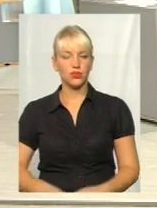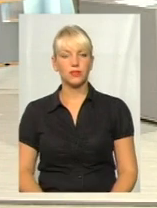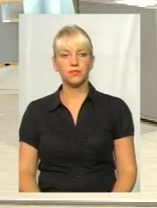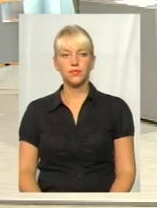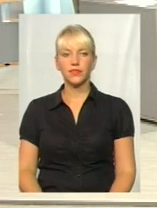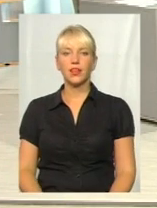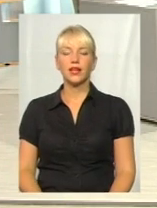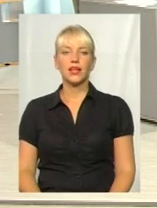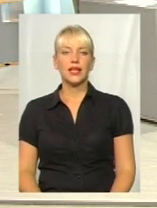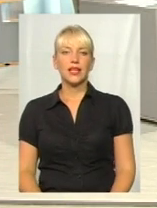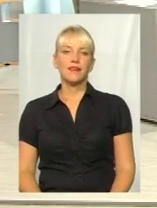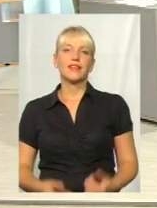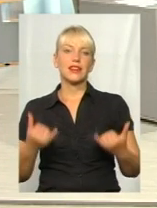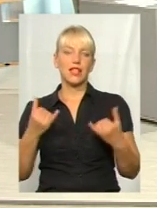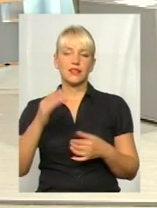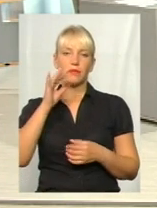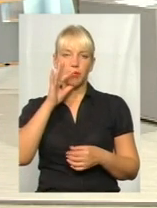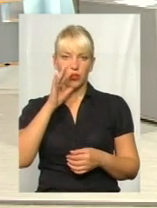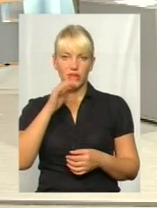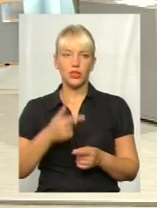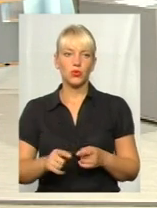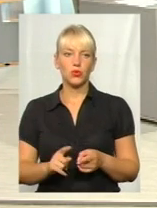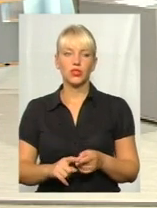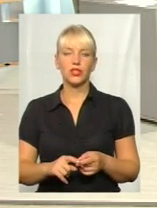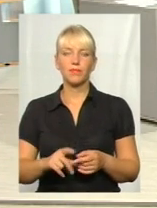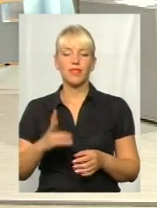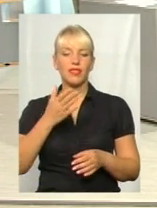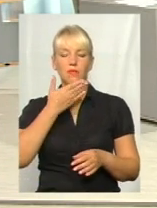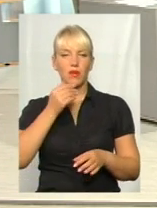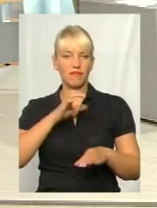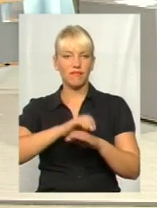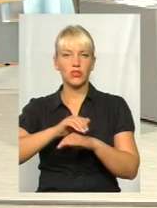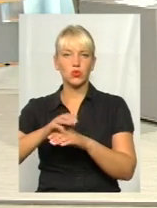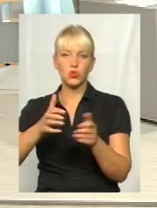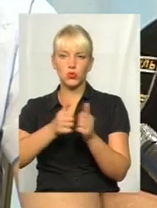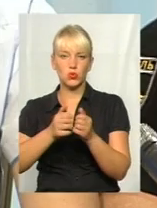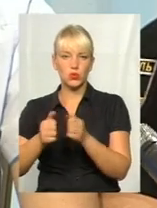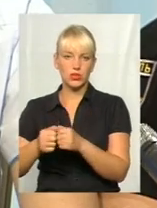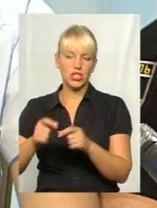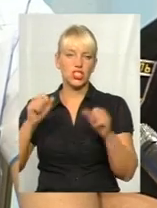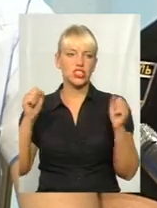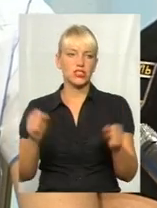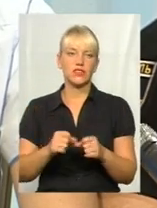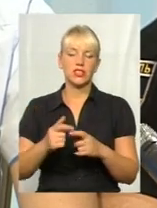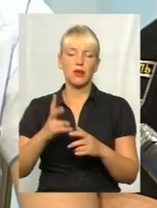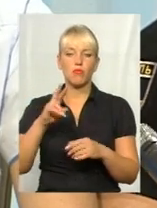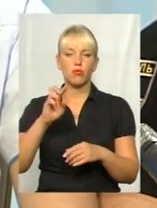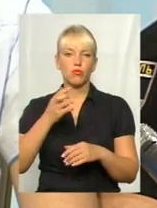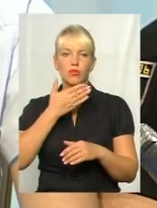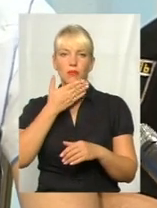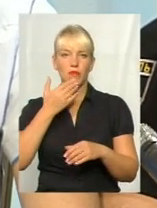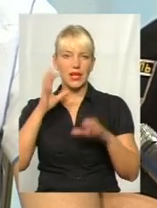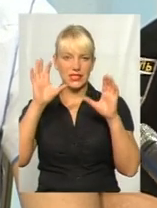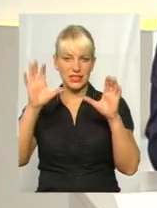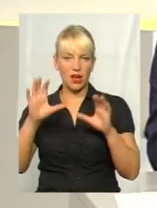даний період даний не фіксується нічим, оскільки немає передбаченого законодавчого пристрію вимірювання швидкістю.